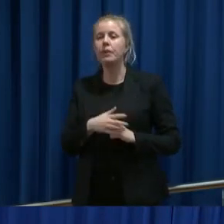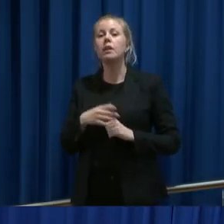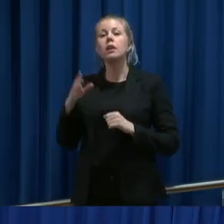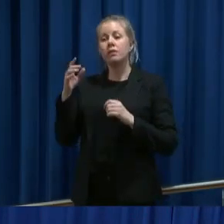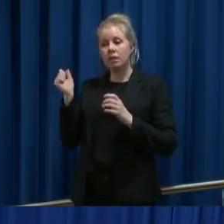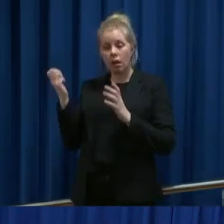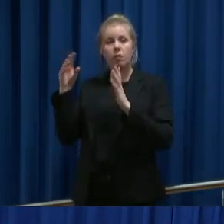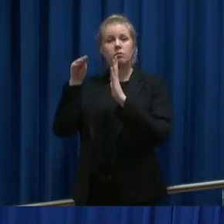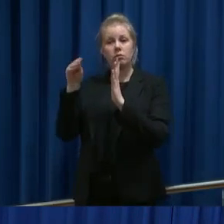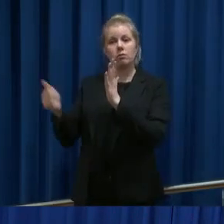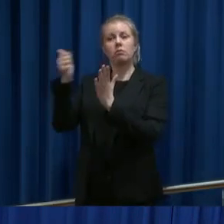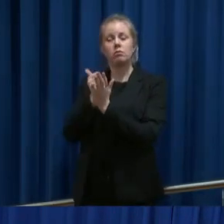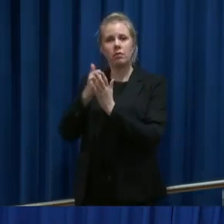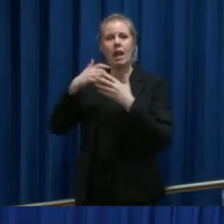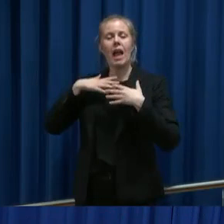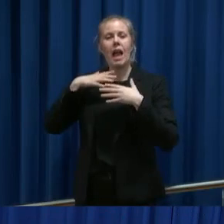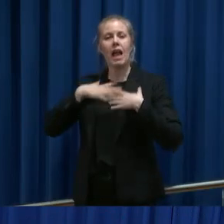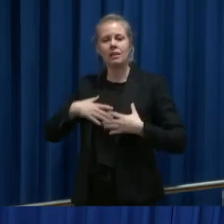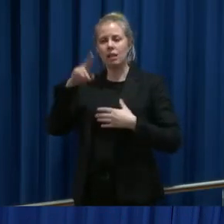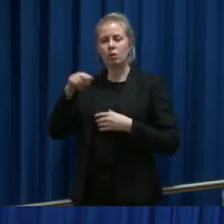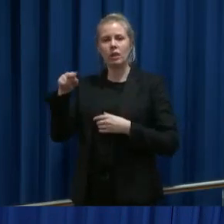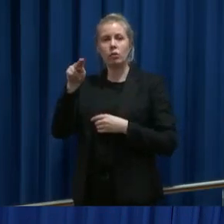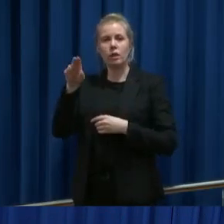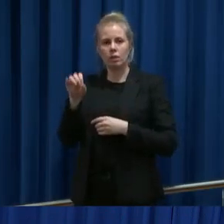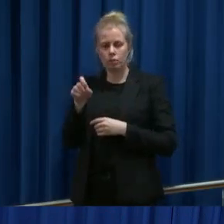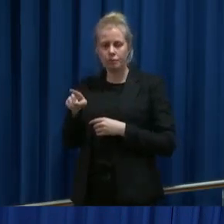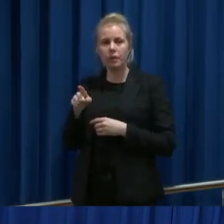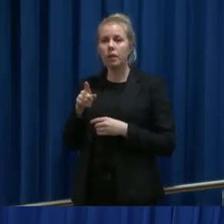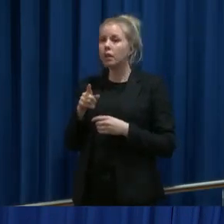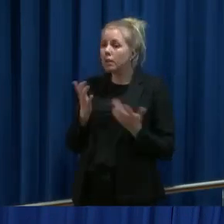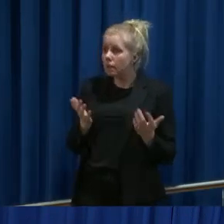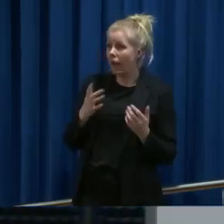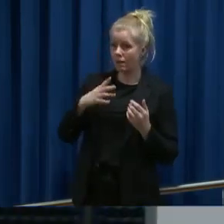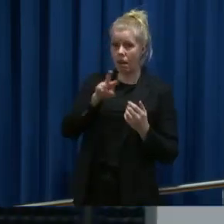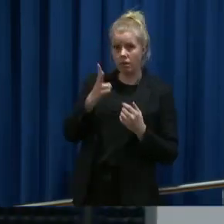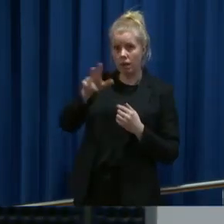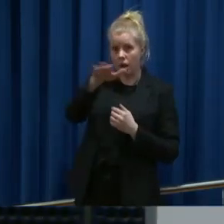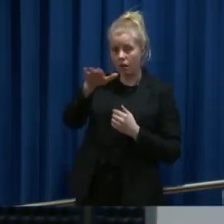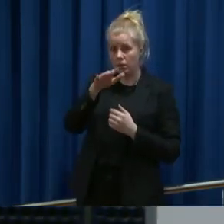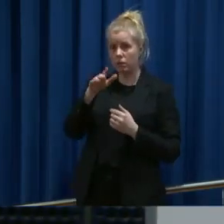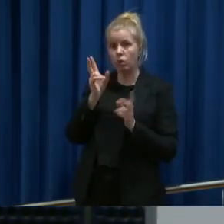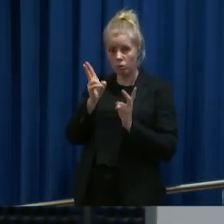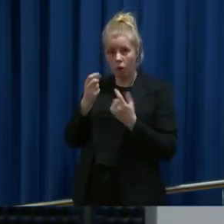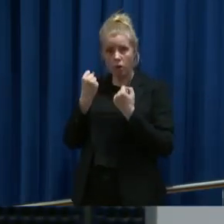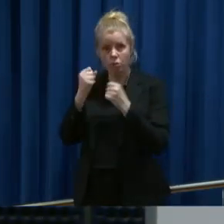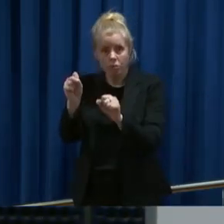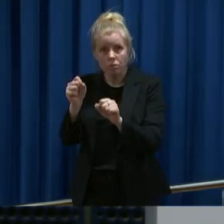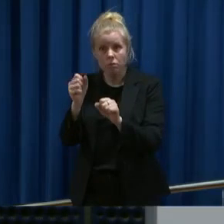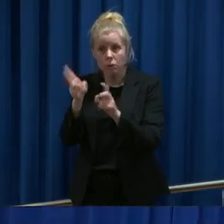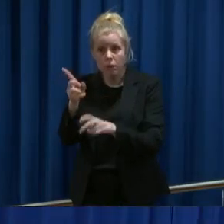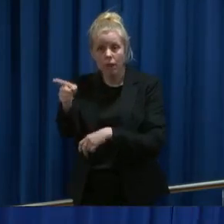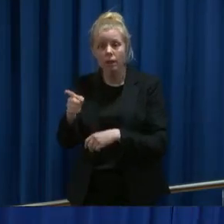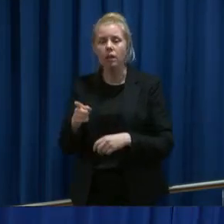.no, så det er bare å følge med det. Er dette noe andre land har tatt i bruk siden vi begynner å gjøre dette nå? hvordan? Ja, dette har vært